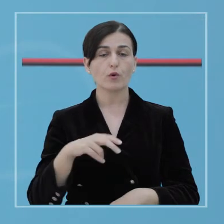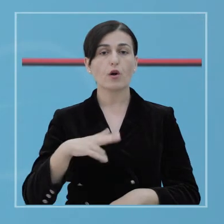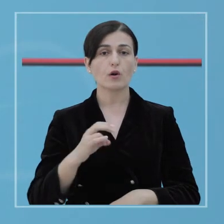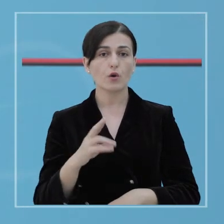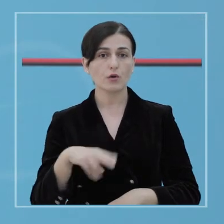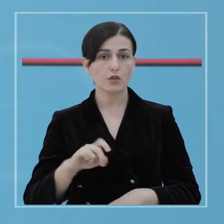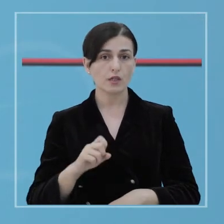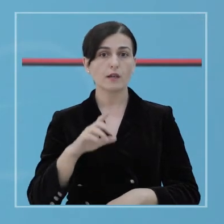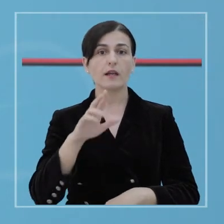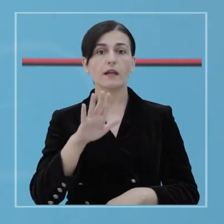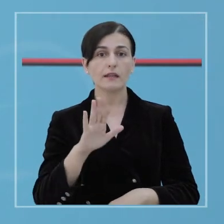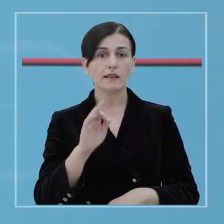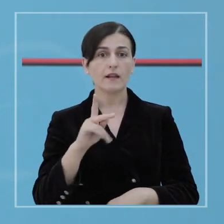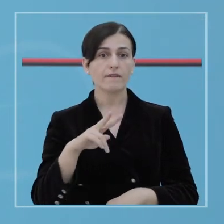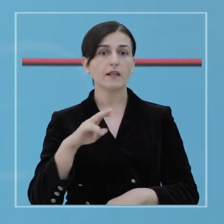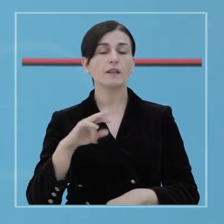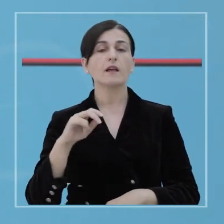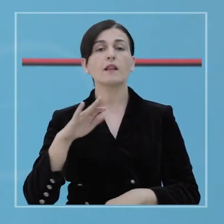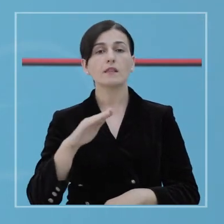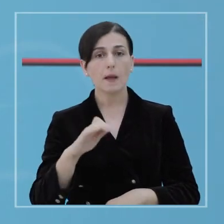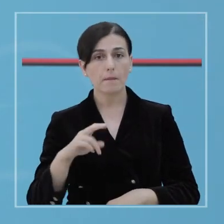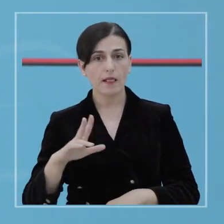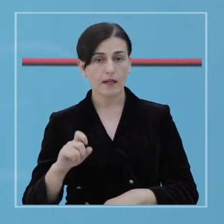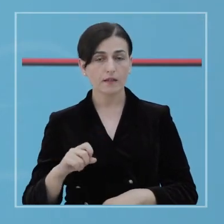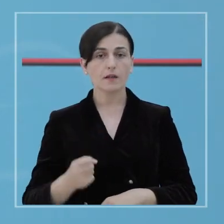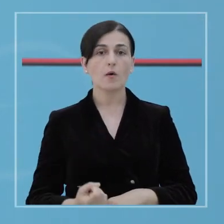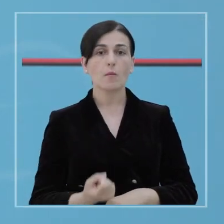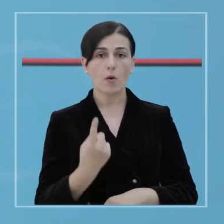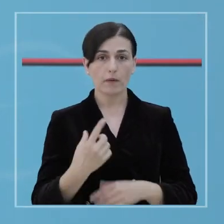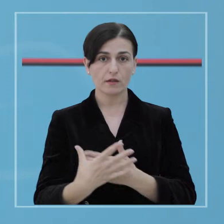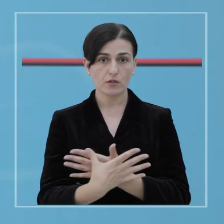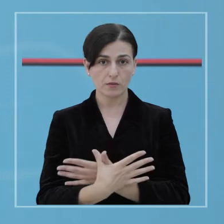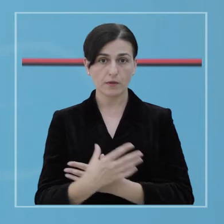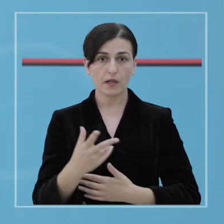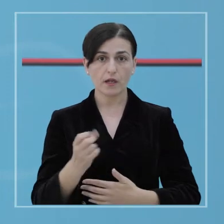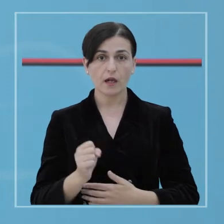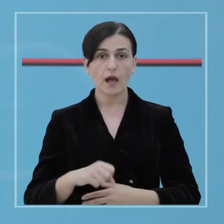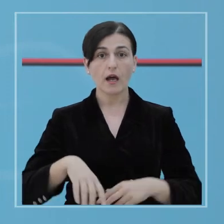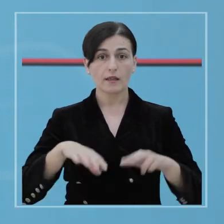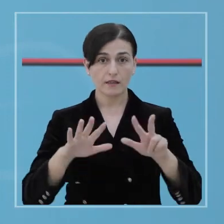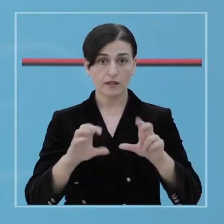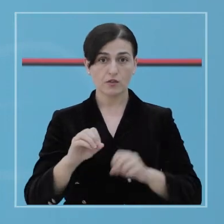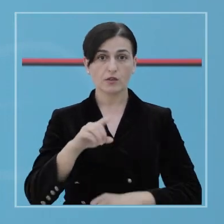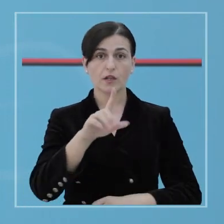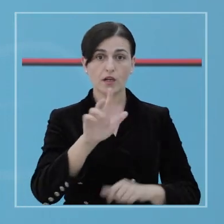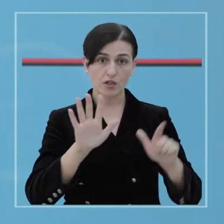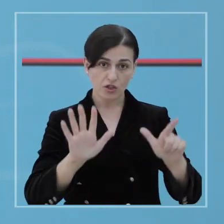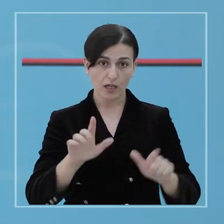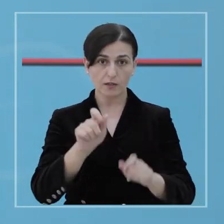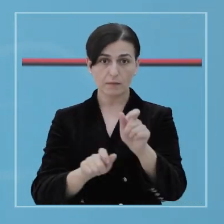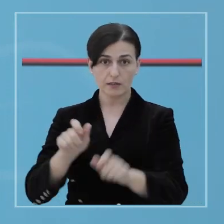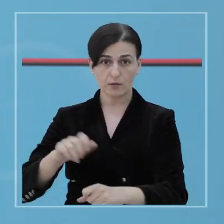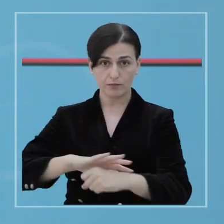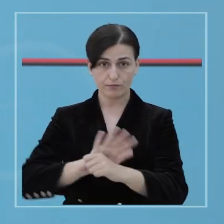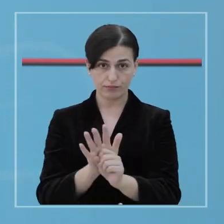Puk, Rogozhin, Delvin dhe Tepelen. Në vëndin ton janë aktualisht 807 persona aktiv me COVID-19